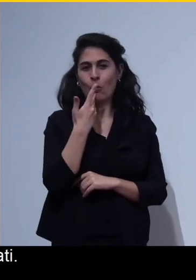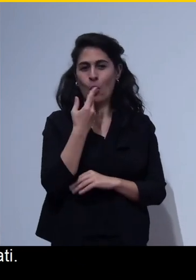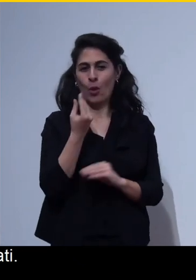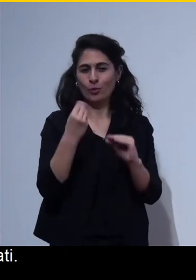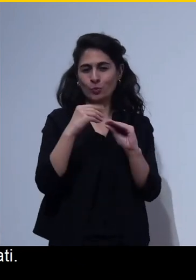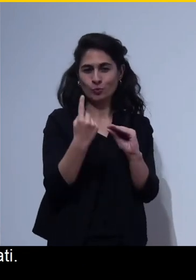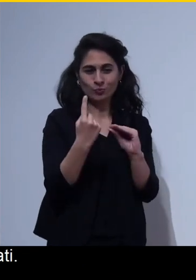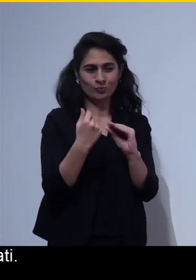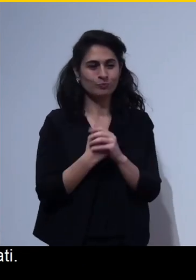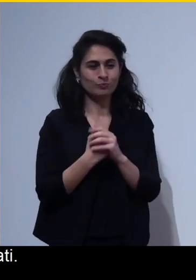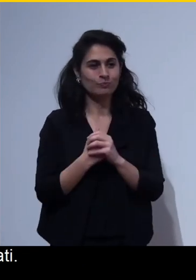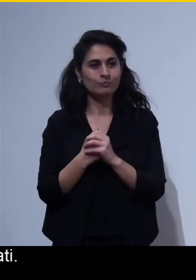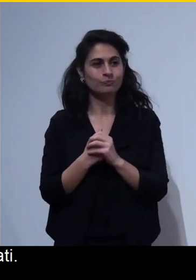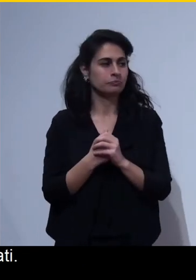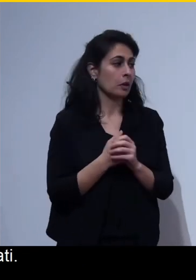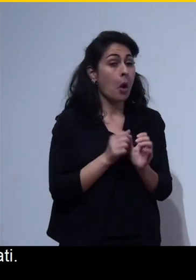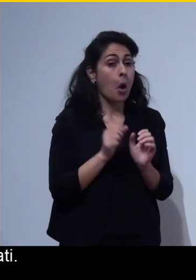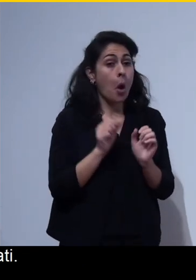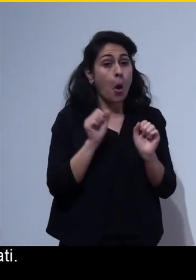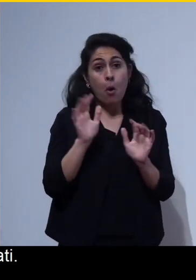magari banale, però